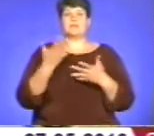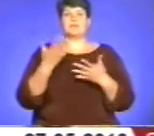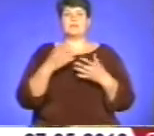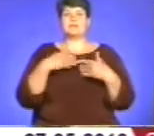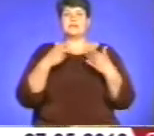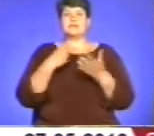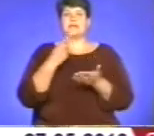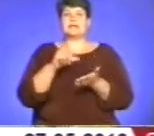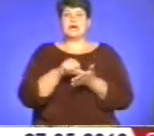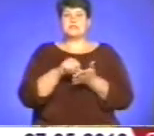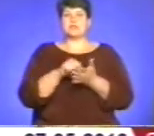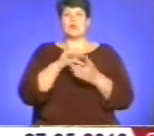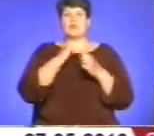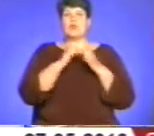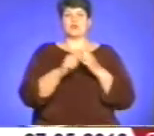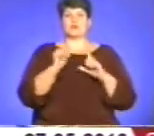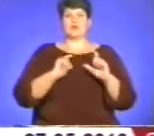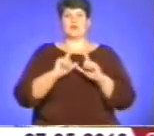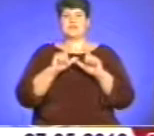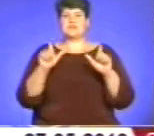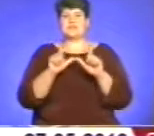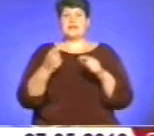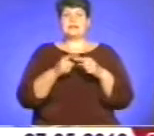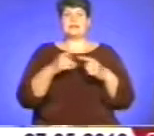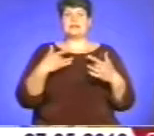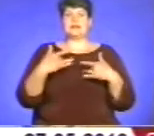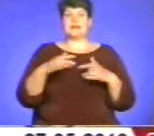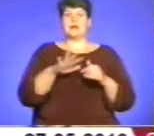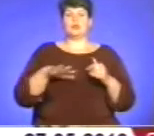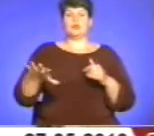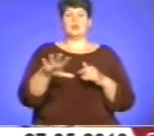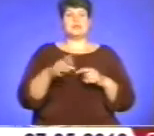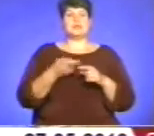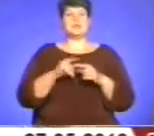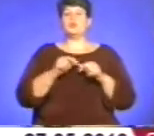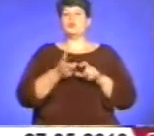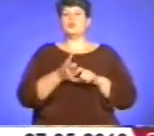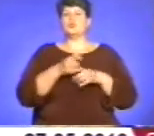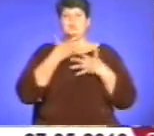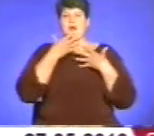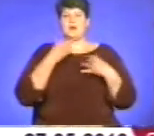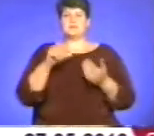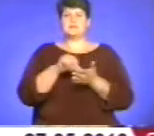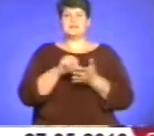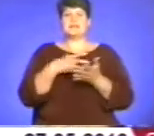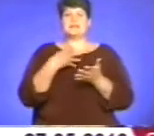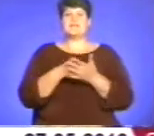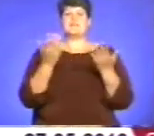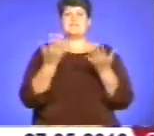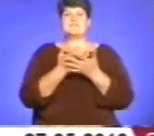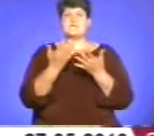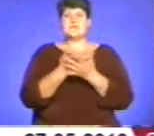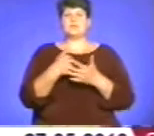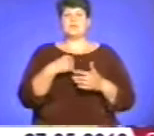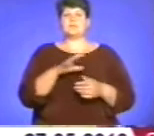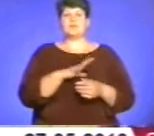університету. Це було на театріальній площі, на великому екрані, це було дуже гарно. Ми представляли свій фільм, у нас був